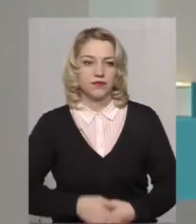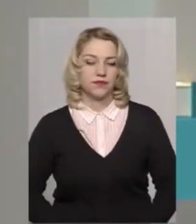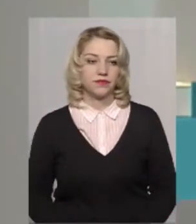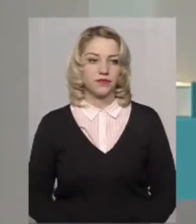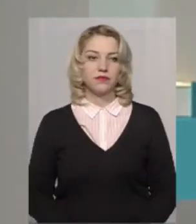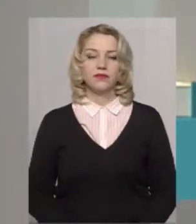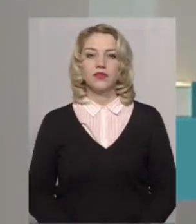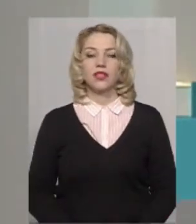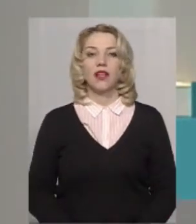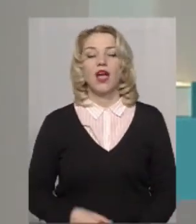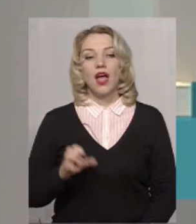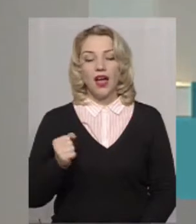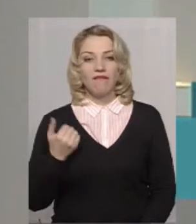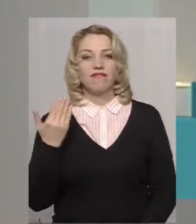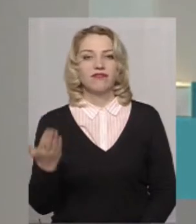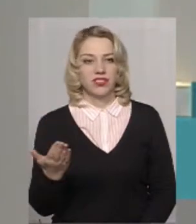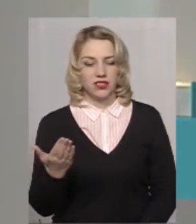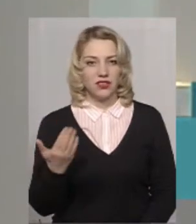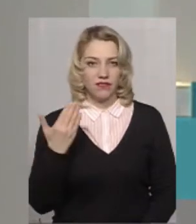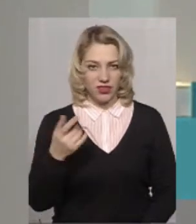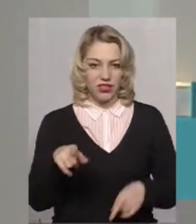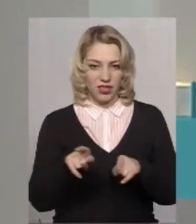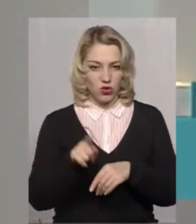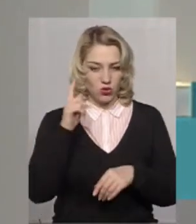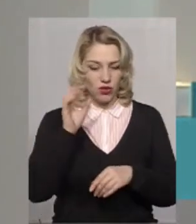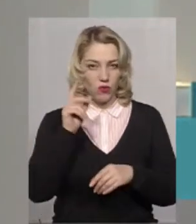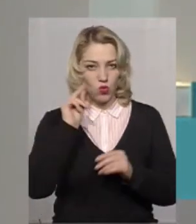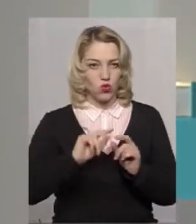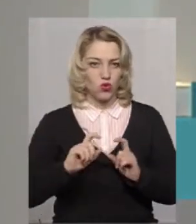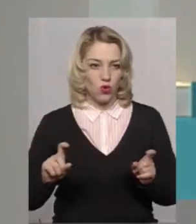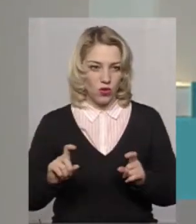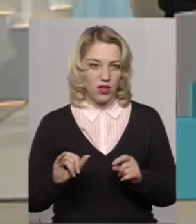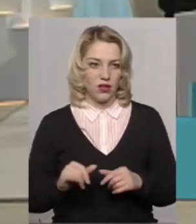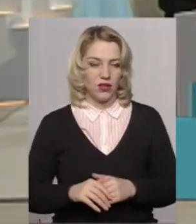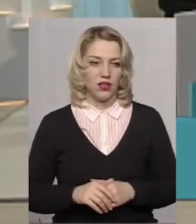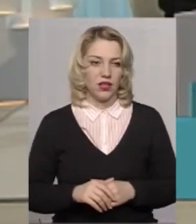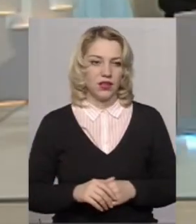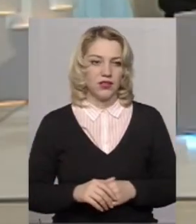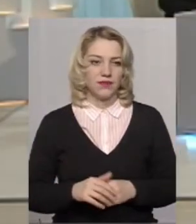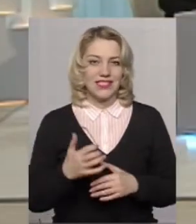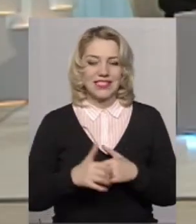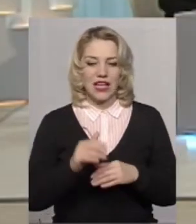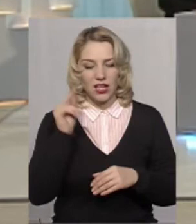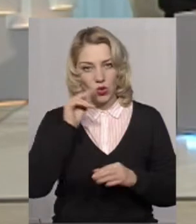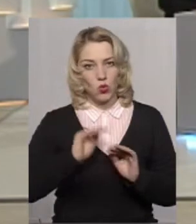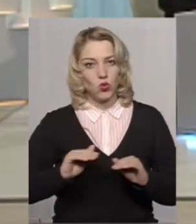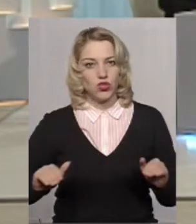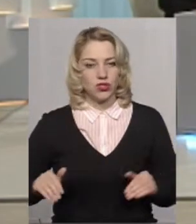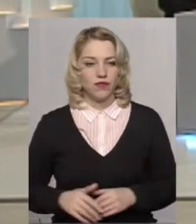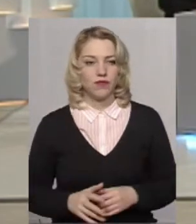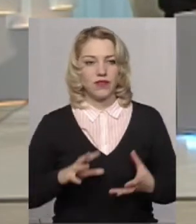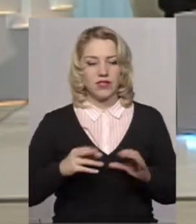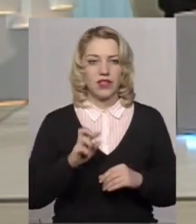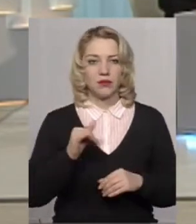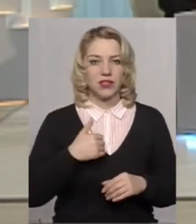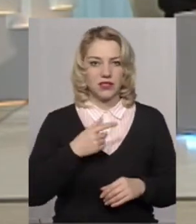Пані Наталю, а ви чули про таке у школах під час зустрічі з учнями? Взагалі,